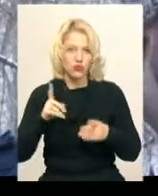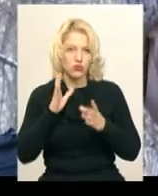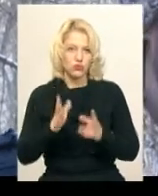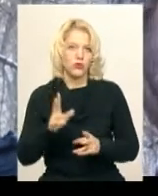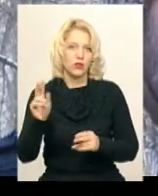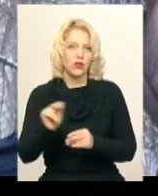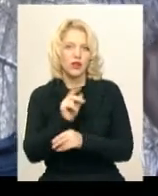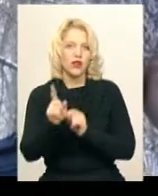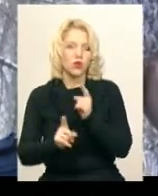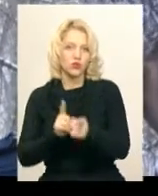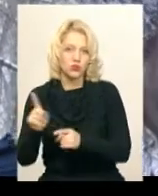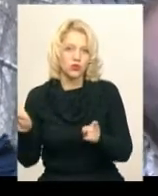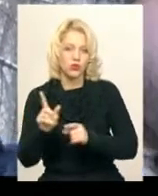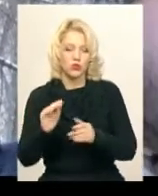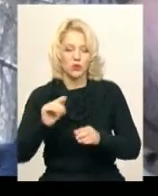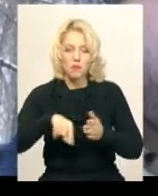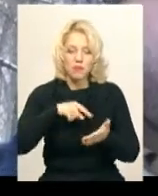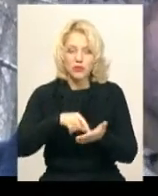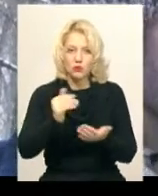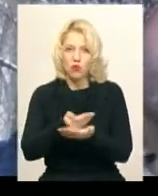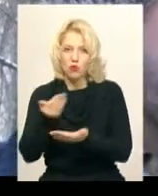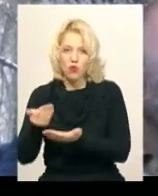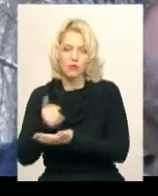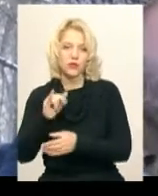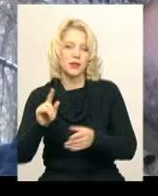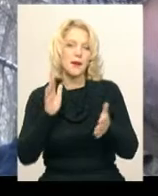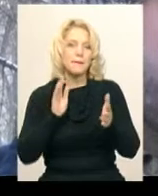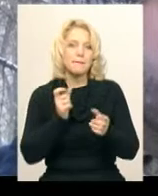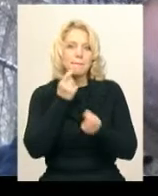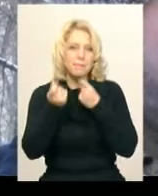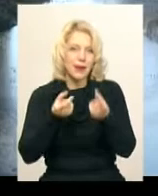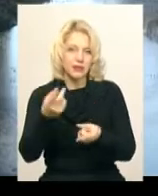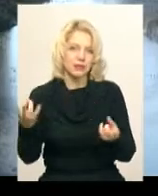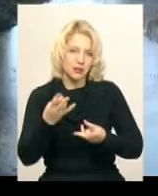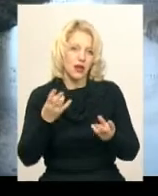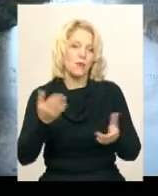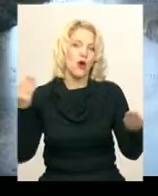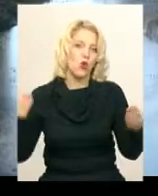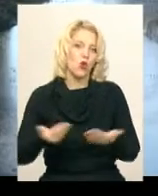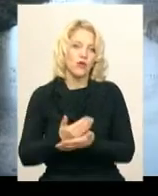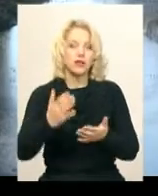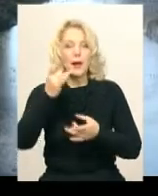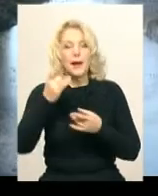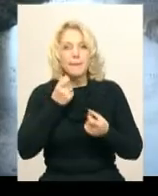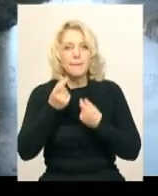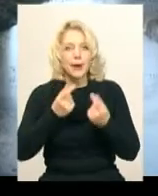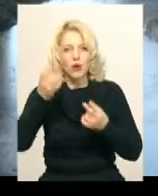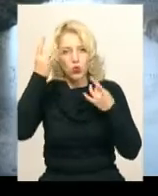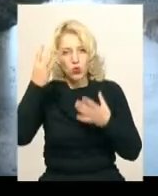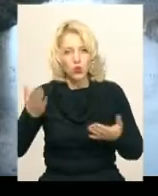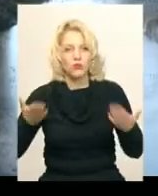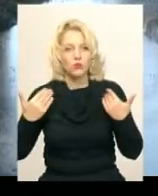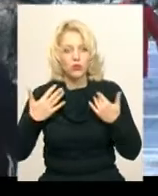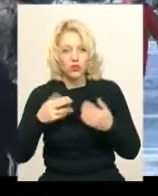місто оновлюється і парк також треба обновити. Це буде цікаво. Парк культури і відпочинку імені Михайла Чекмана